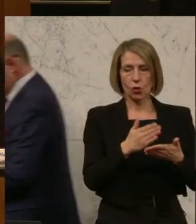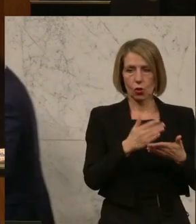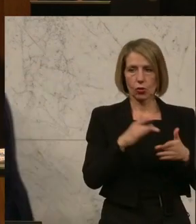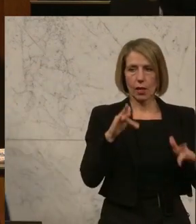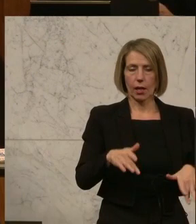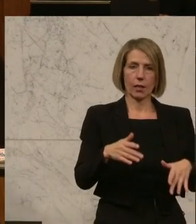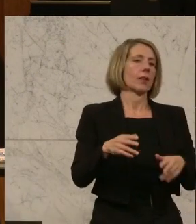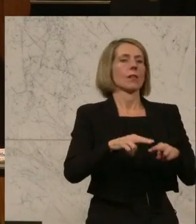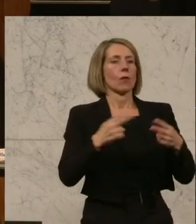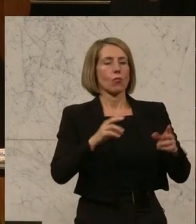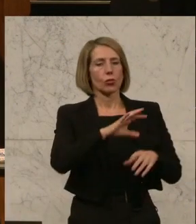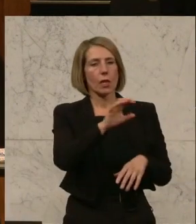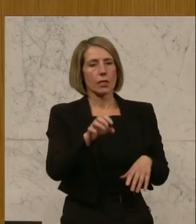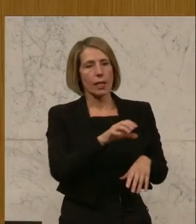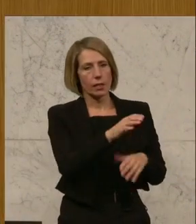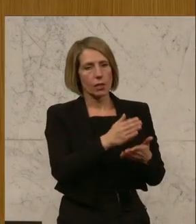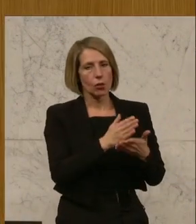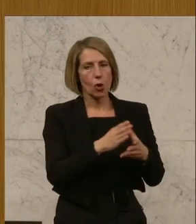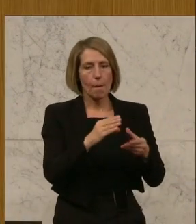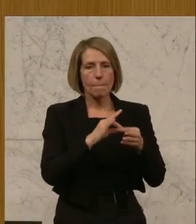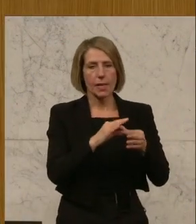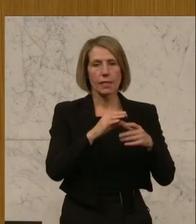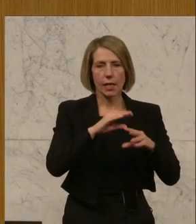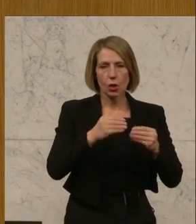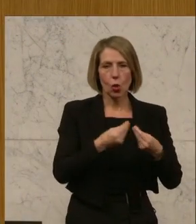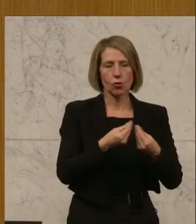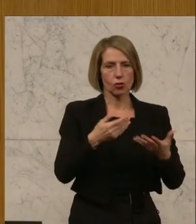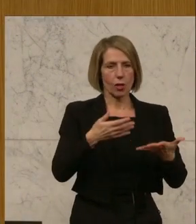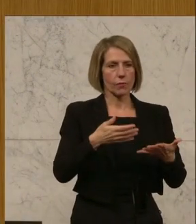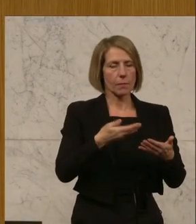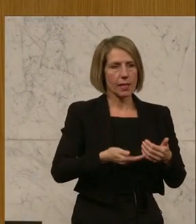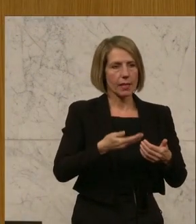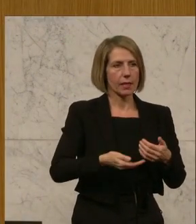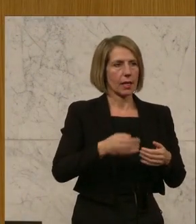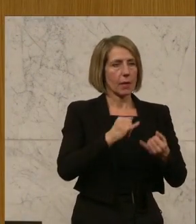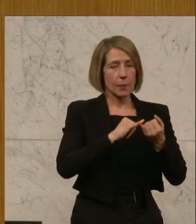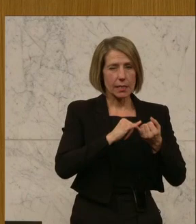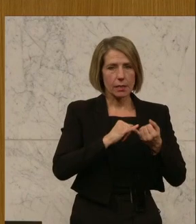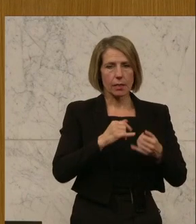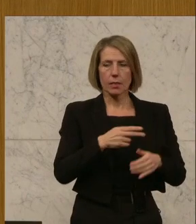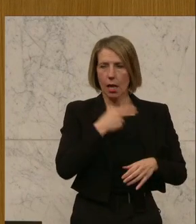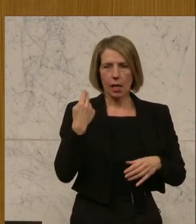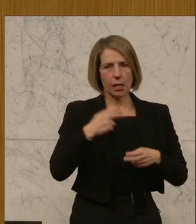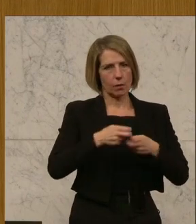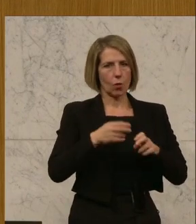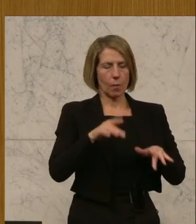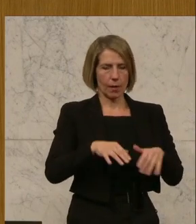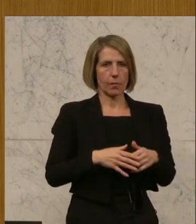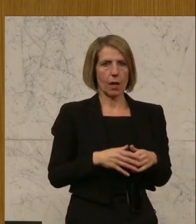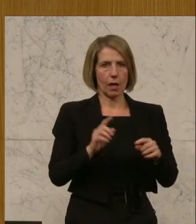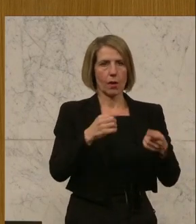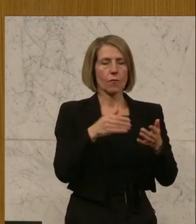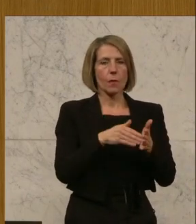weil es in den Bundesländern vor allem mit den Genossenschaftsmieten und Zinsanpassungen ein Riesenproblem gibt. Wir brauchen